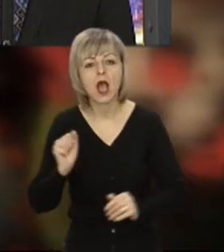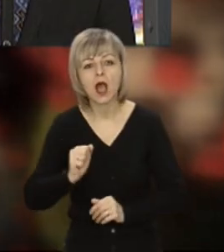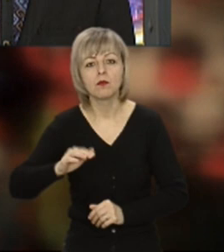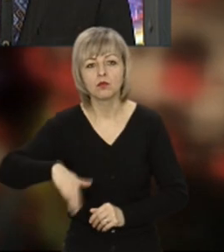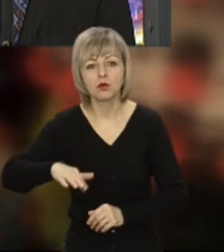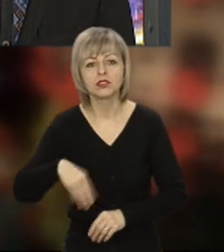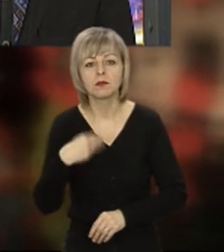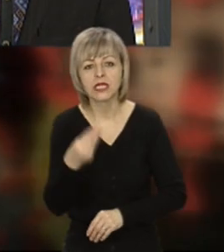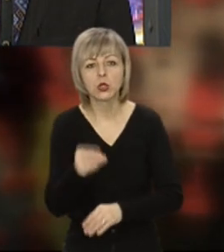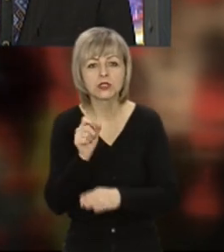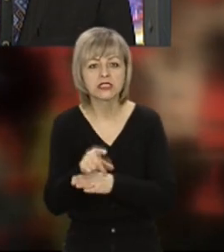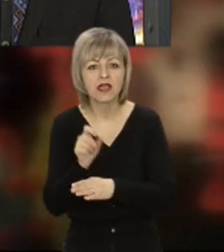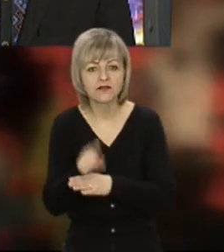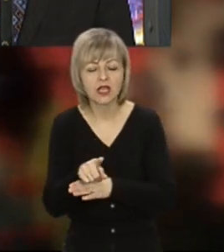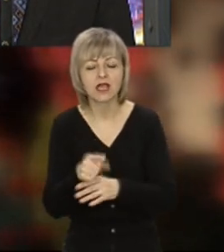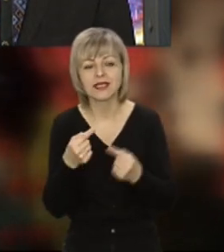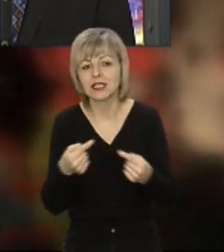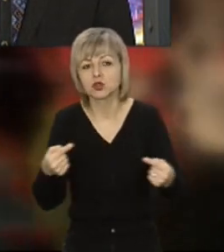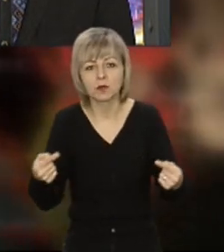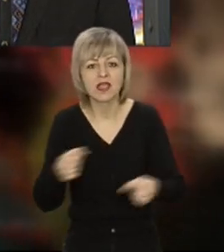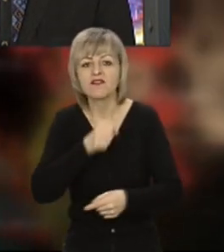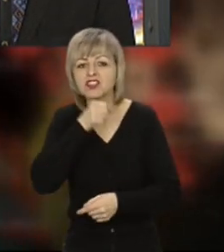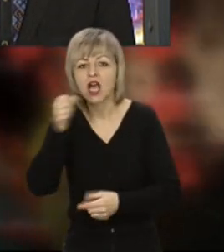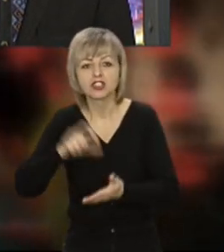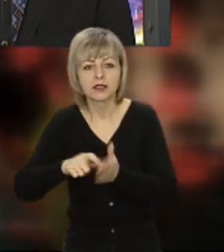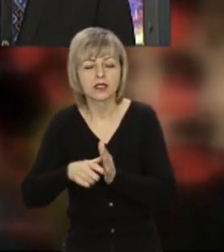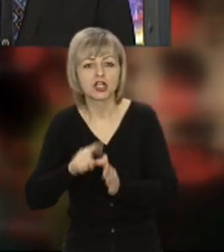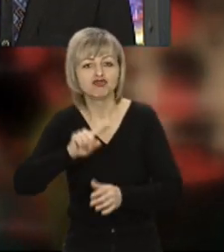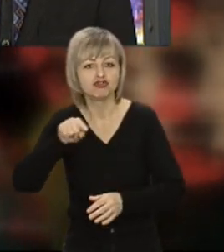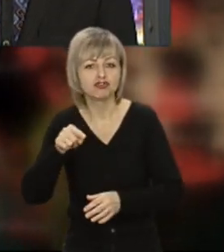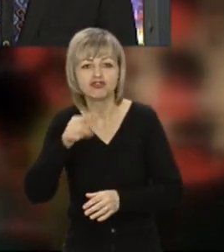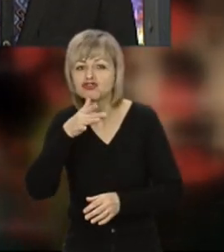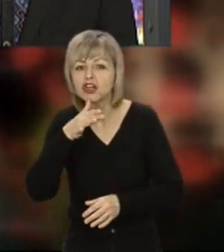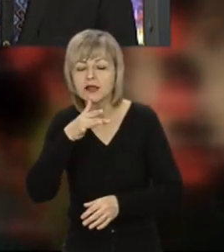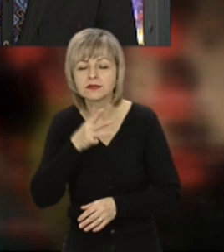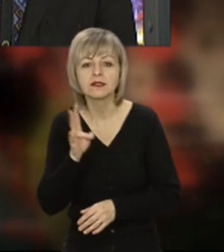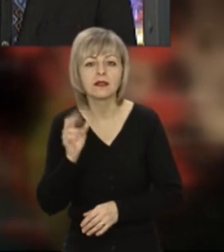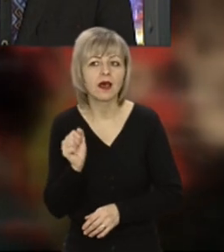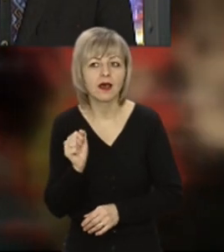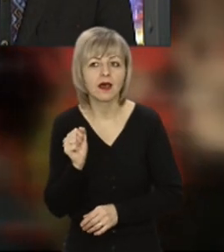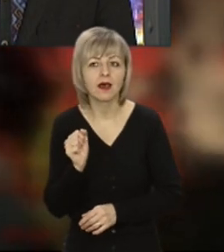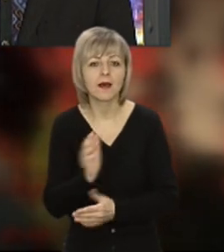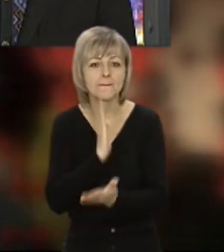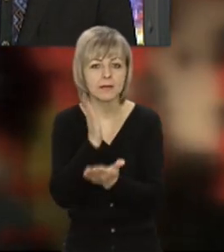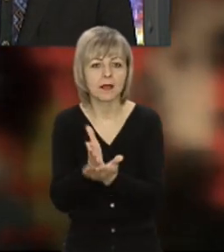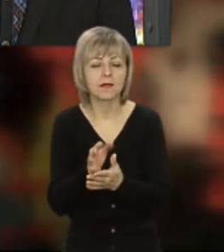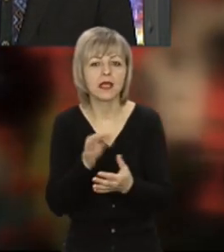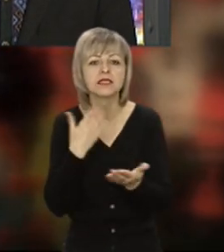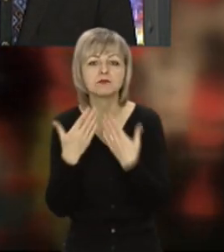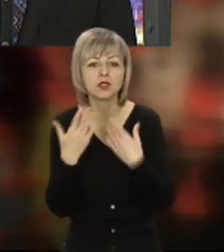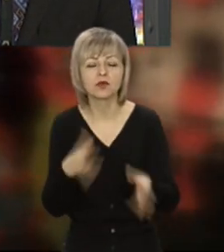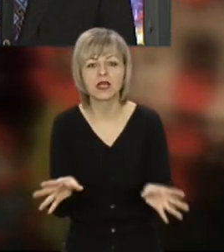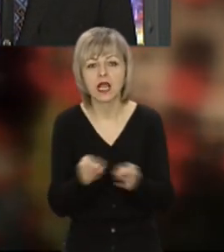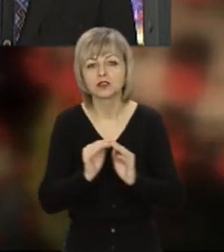потім даються завдання різноманітні. В старших класах час на пряме спілкування з дітьми